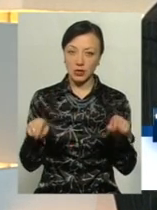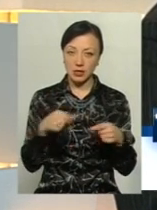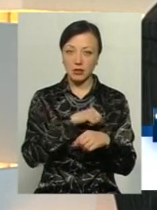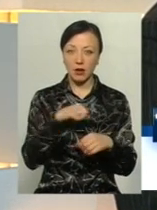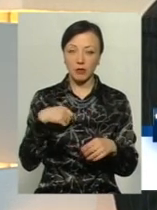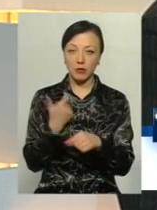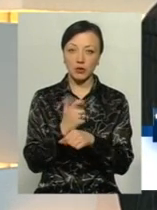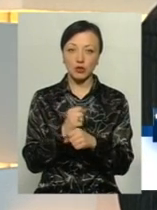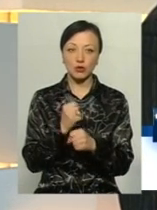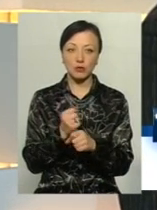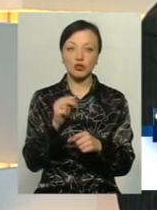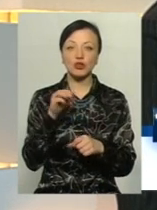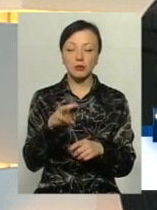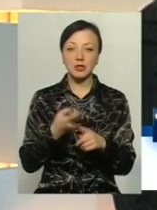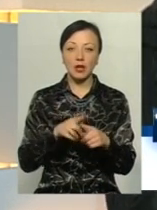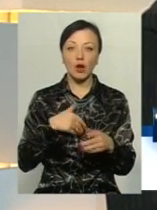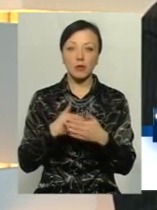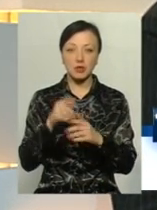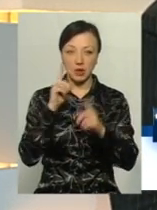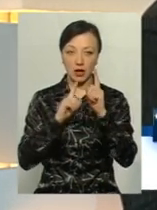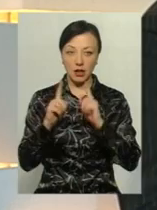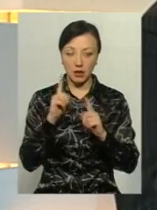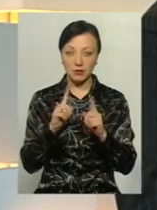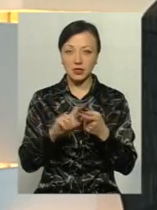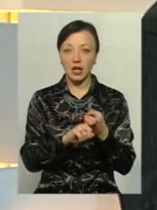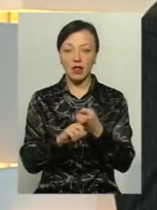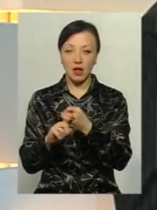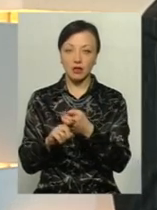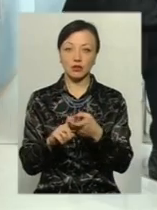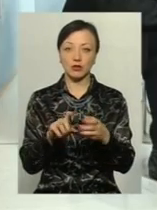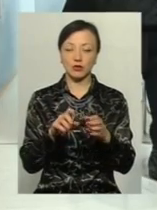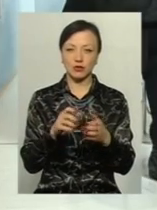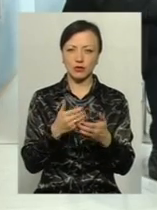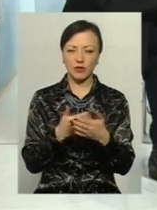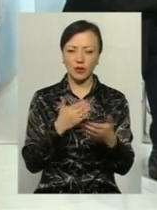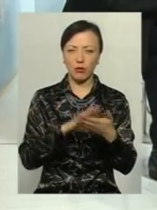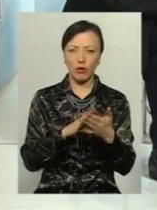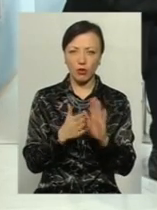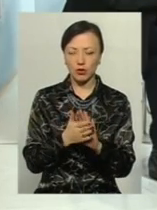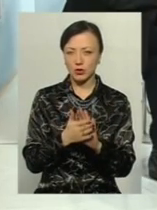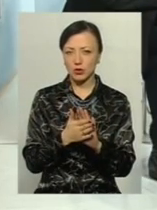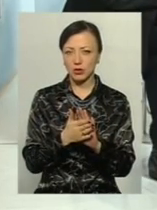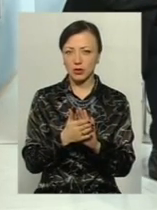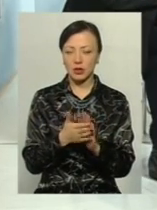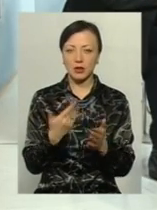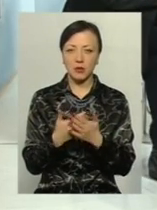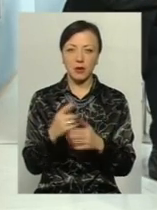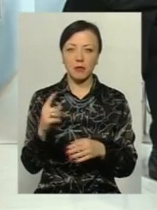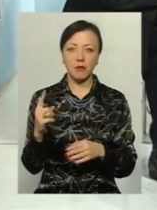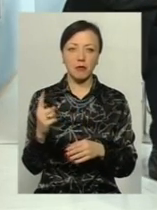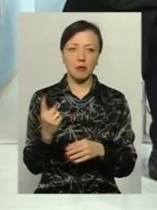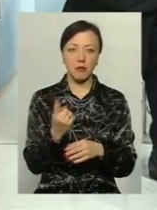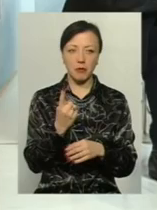ми більше зробимо, ніж ця громадська рада. Вона залежна від статуту і твого положення. Наприклад, ми першим місцем